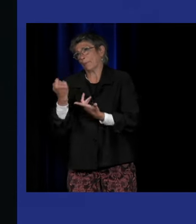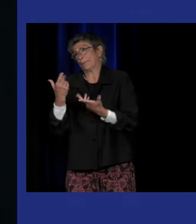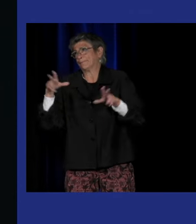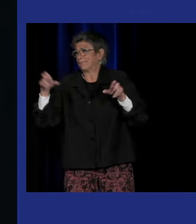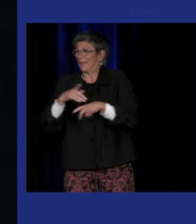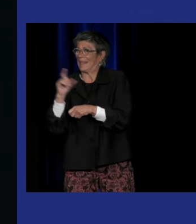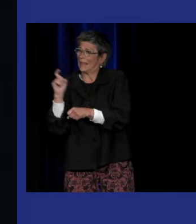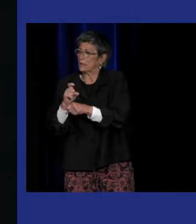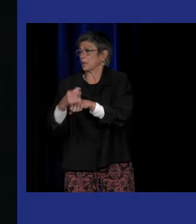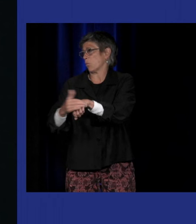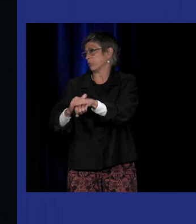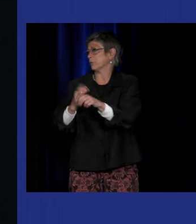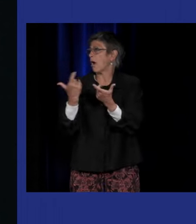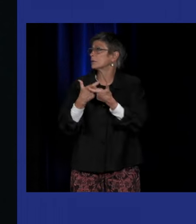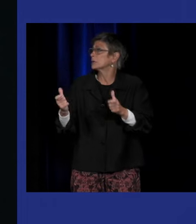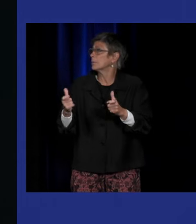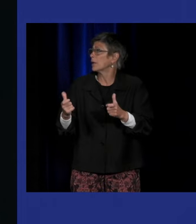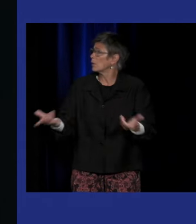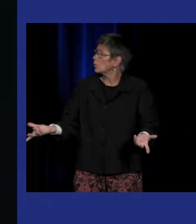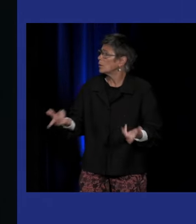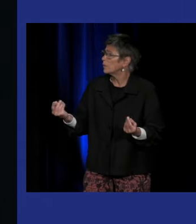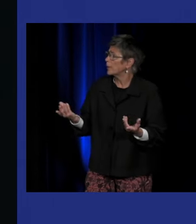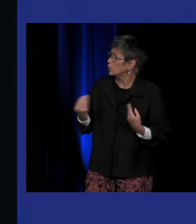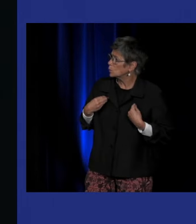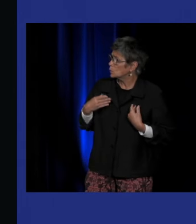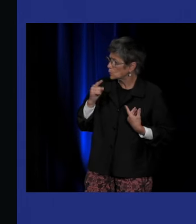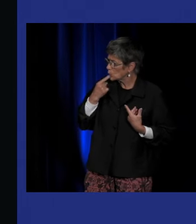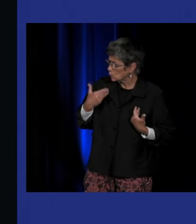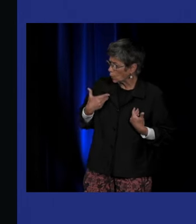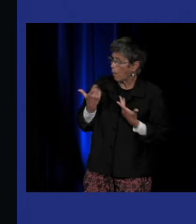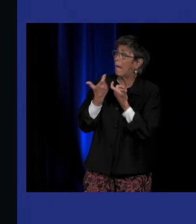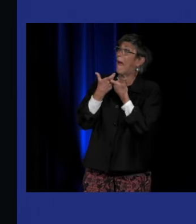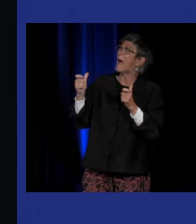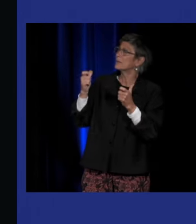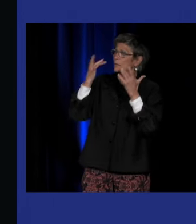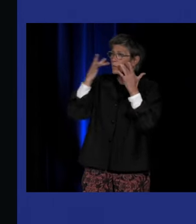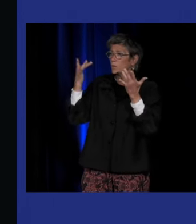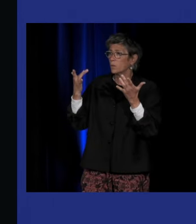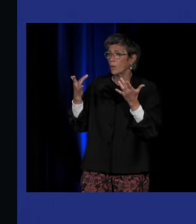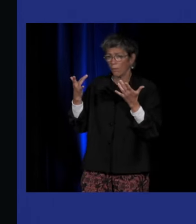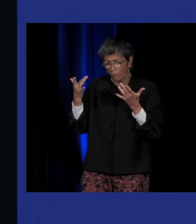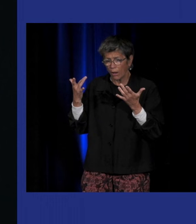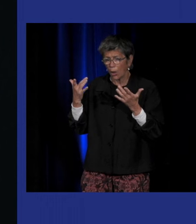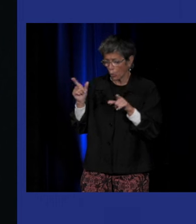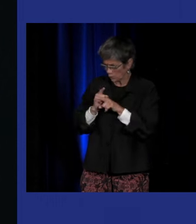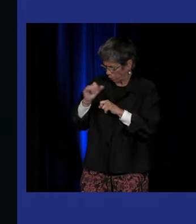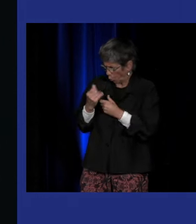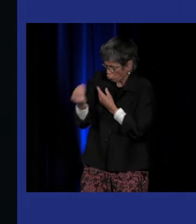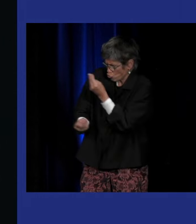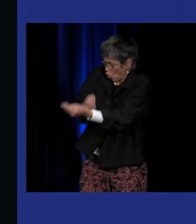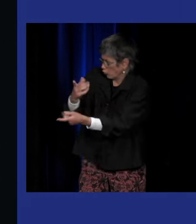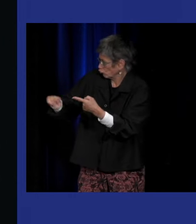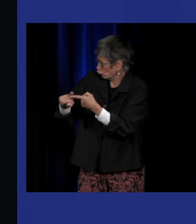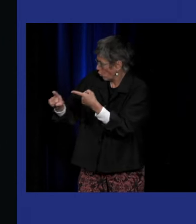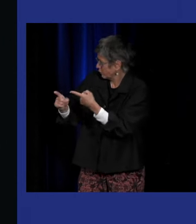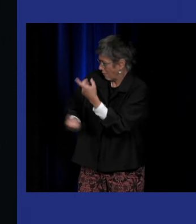sorte en disant mais les sourds nous n'avons pas seulement le droit à l'accès à la culture nous avons aussi des choses à donner et